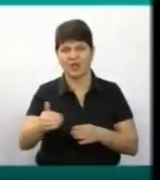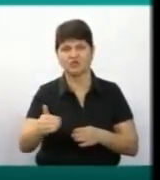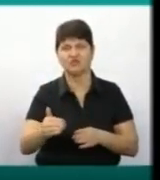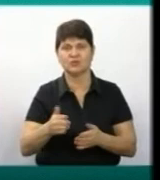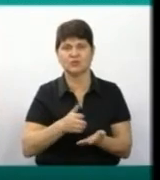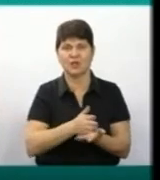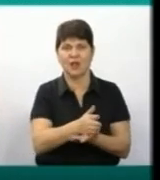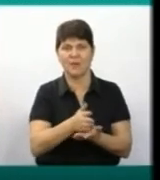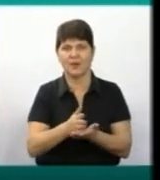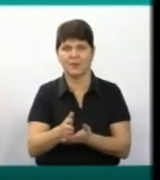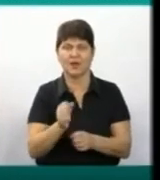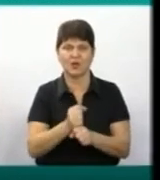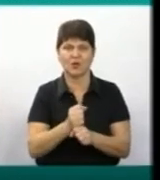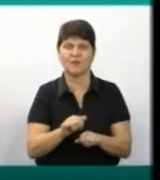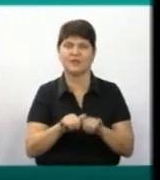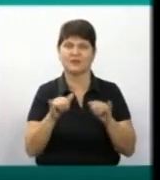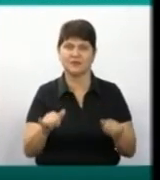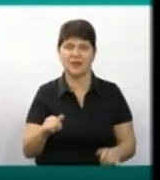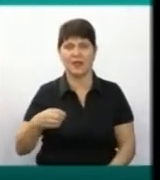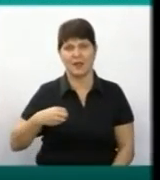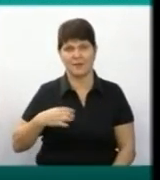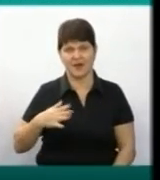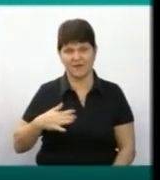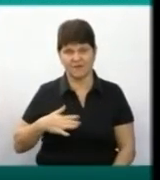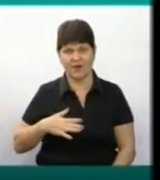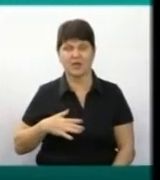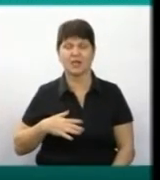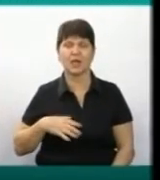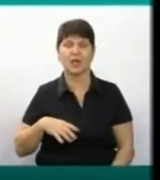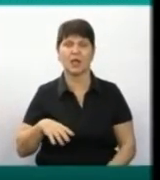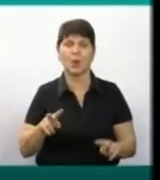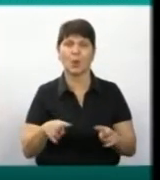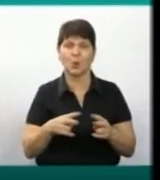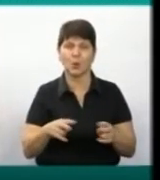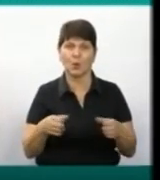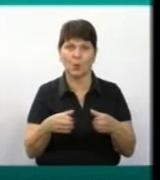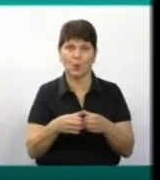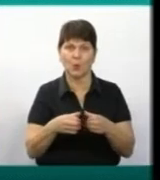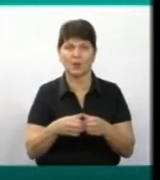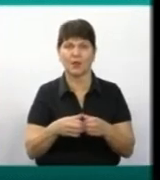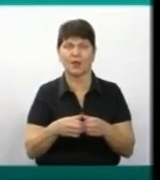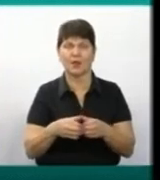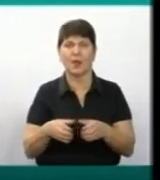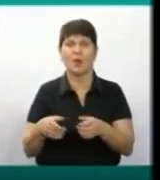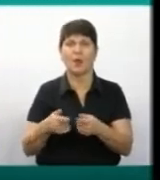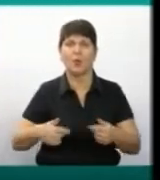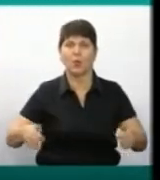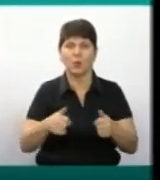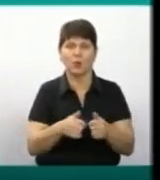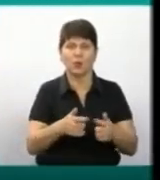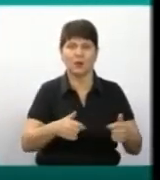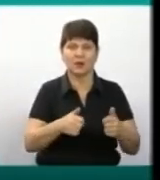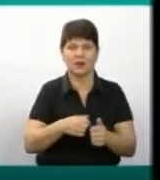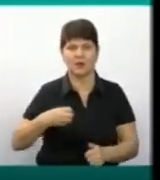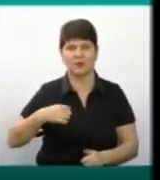гурткової роботи збільшувати. Клуби приватні, вони також не є гурткова робота в приватних структурах, але